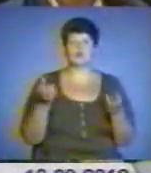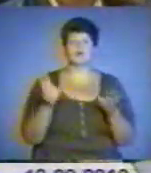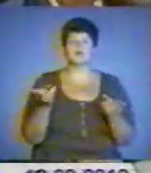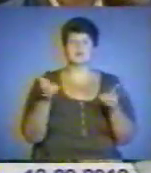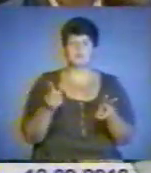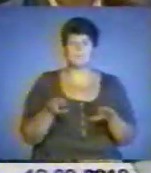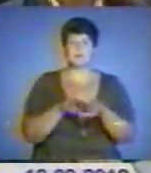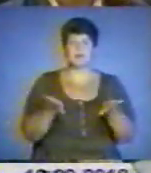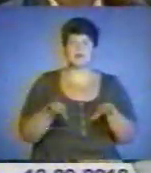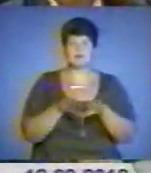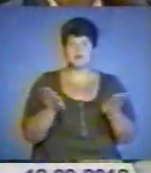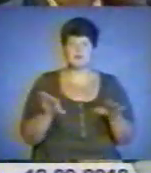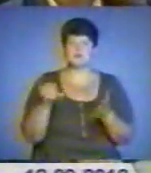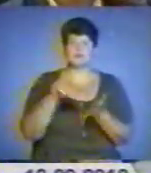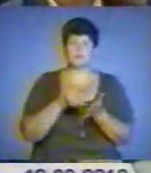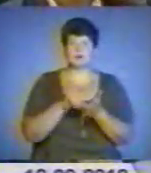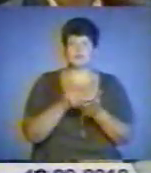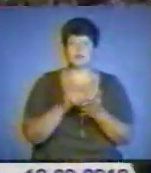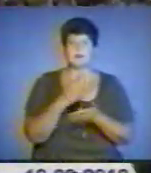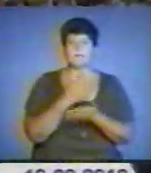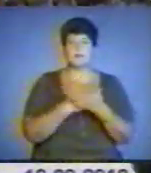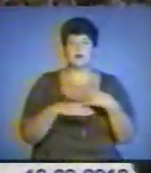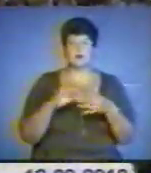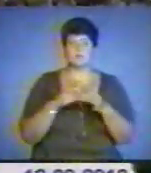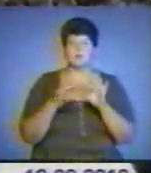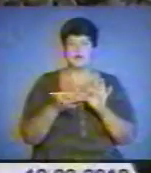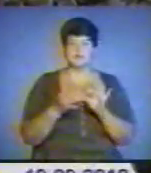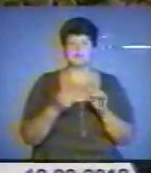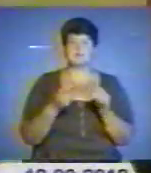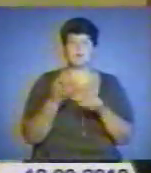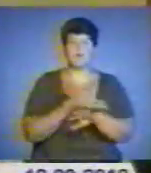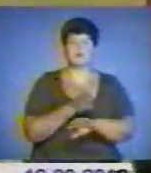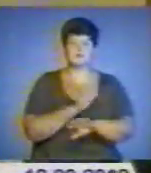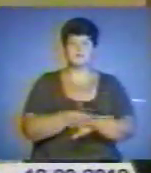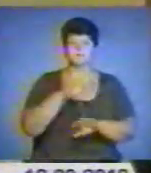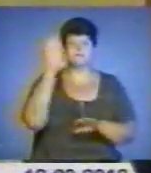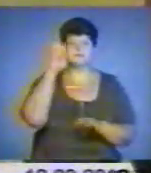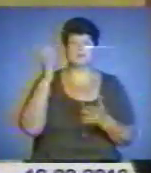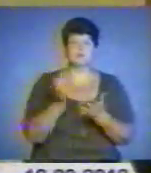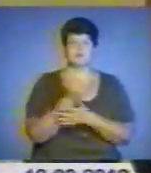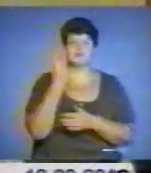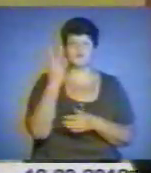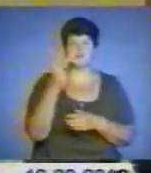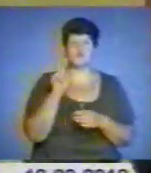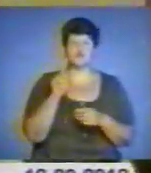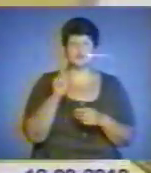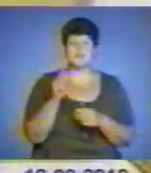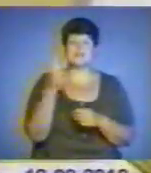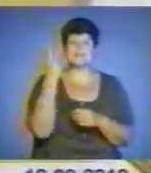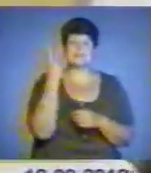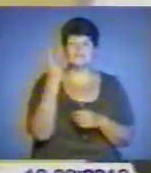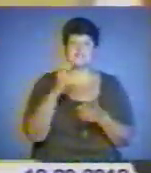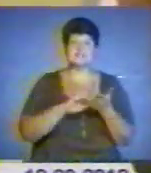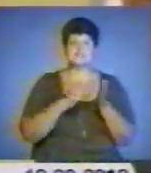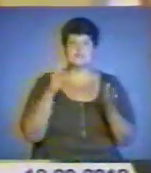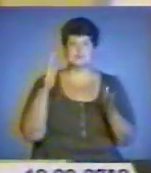плавання. Виступаючи на параолімпіаді, в перший 18-річний Євген Богодайко з Полтави виборов одразу дві золоті та дві срібні медалі. Їхали